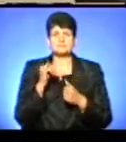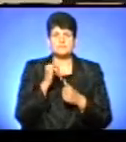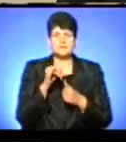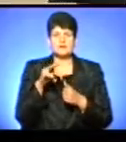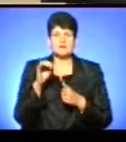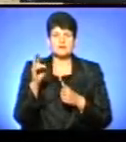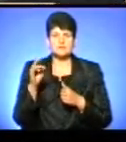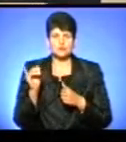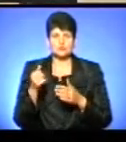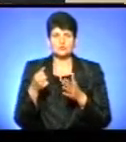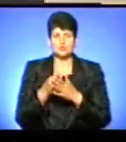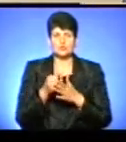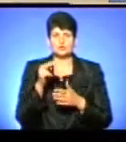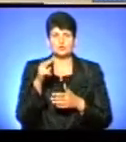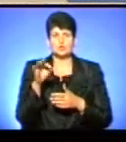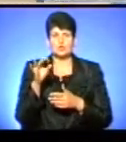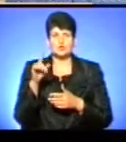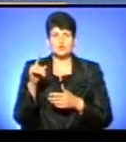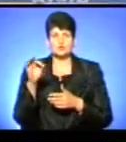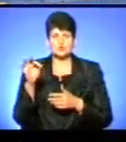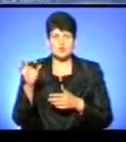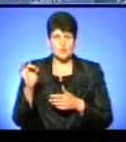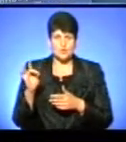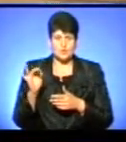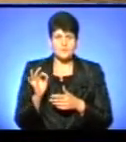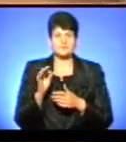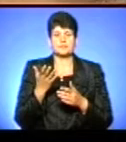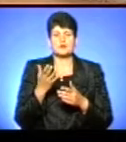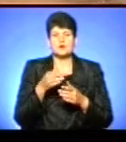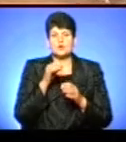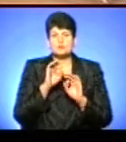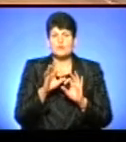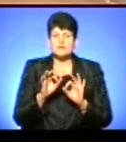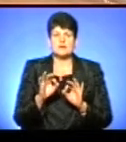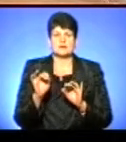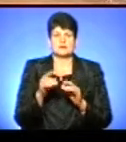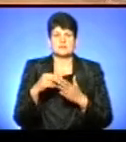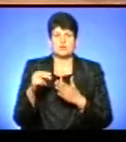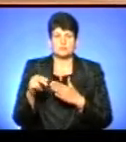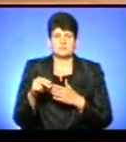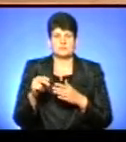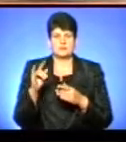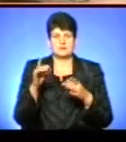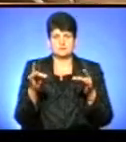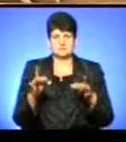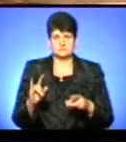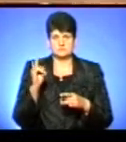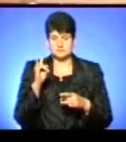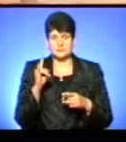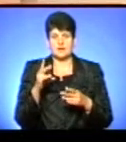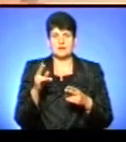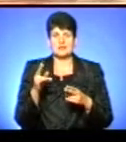проєкту «ДОЗОРО» Міжнародної антикорупційної організації «Трансперенсі Інтернешнл» розповідає, закупка бейбі-боксів за державний кошт без